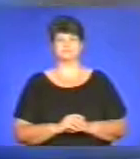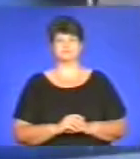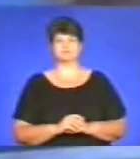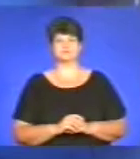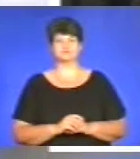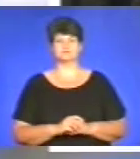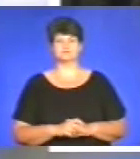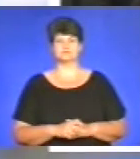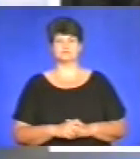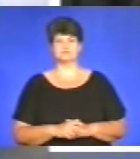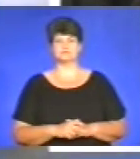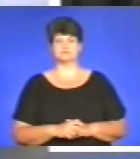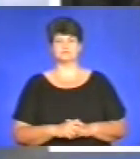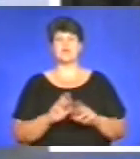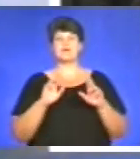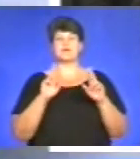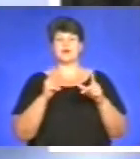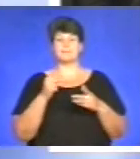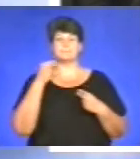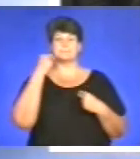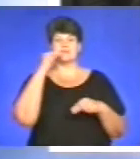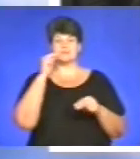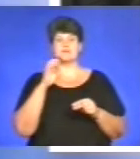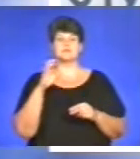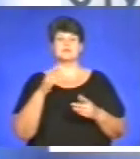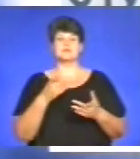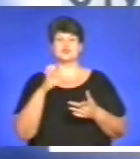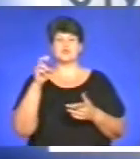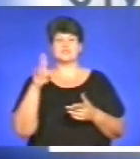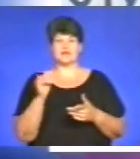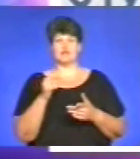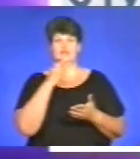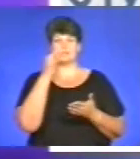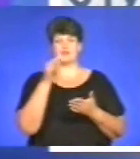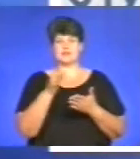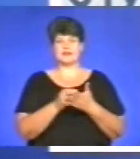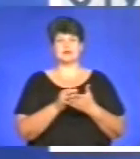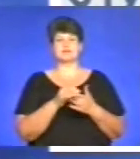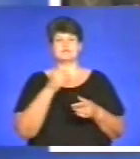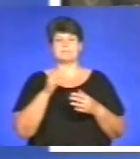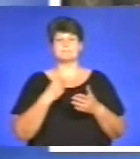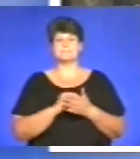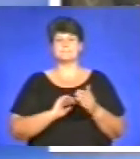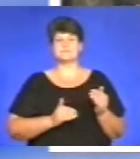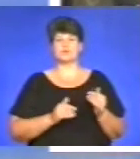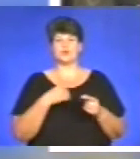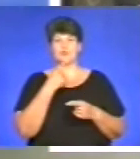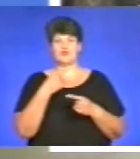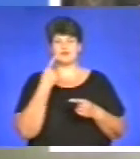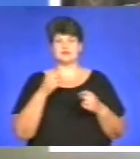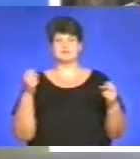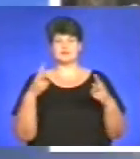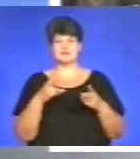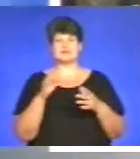ЗАСТАВКА Як підвищити соціальну відповідальність бізнесу? Обговорили під час семінару фахівці обласного центру